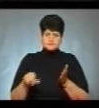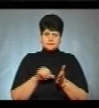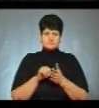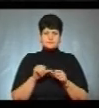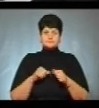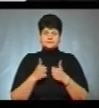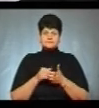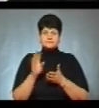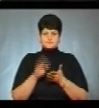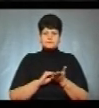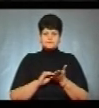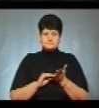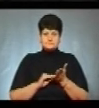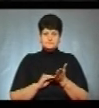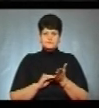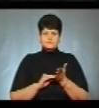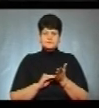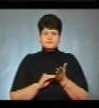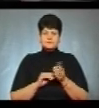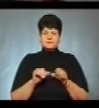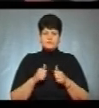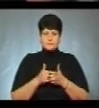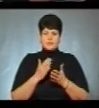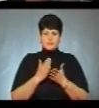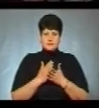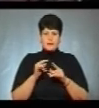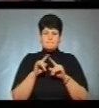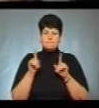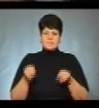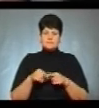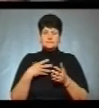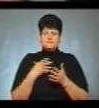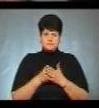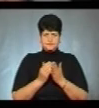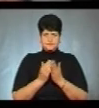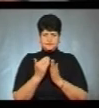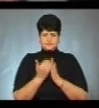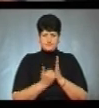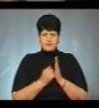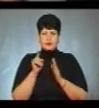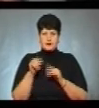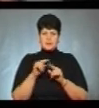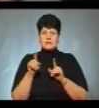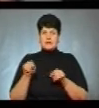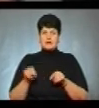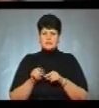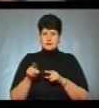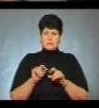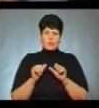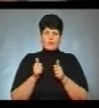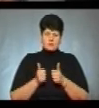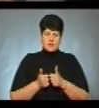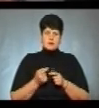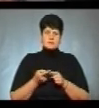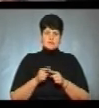перепишуть, комісія має бланки своїх протоколів. На їхніх бланках ми оформляємо